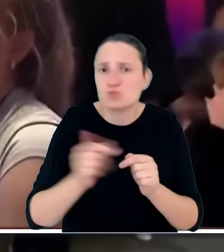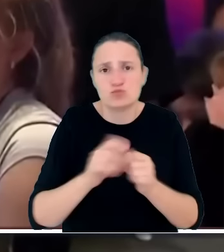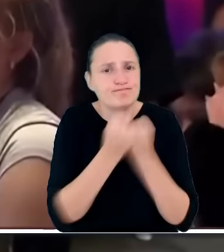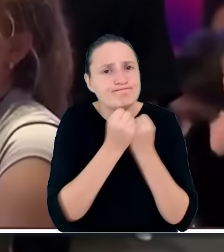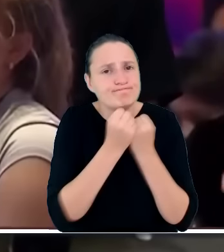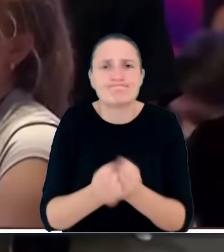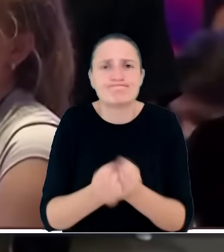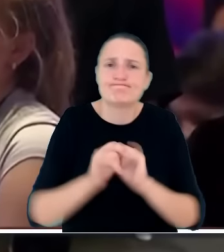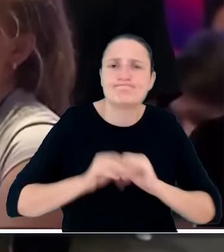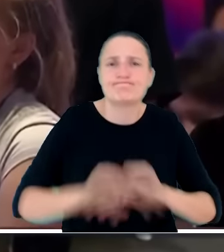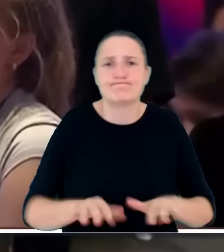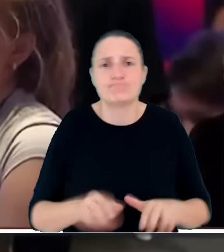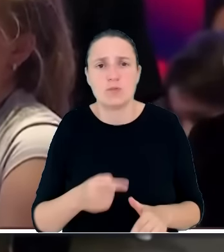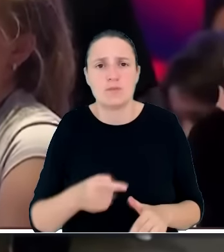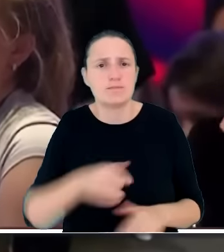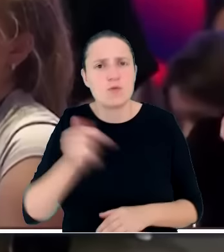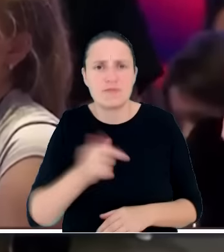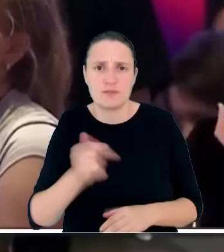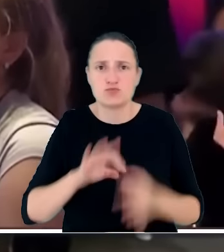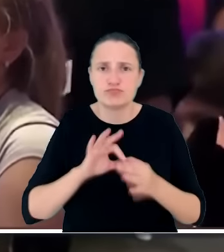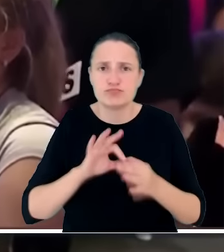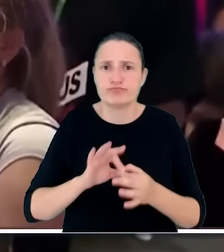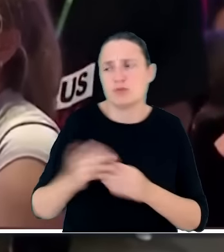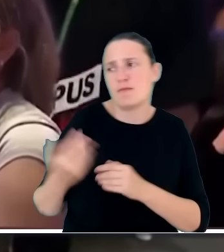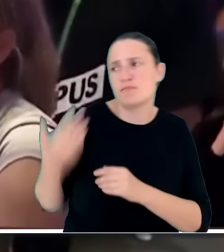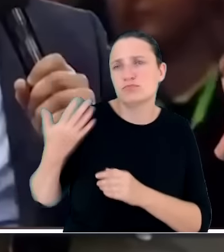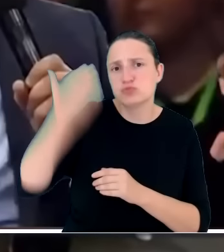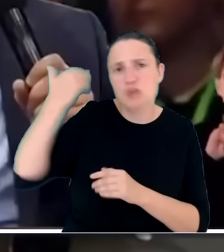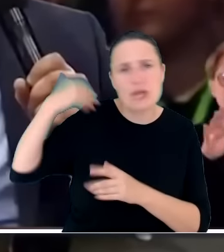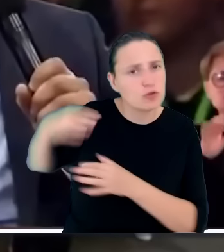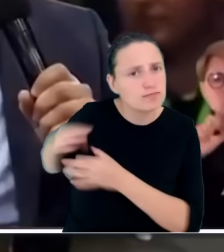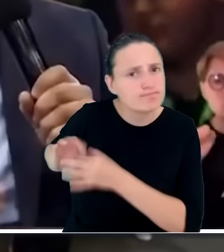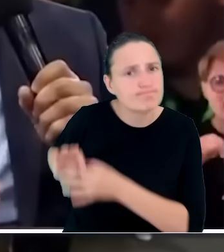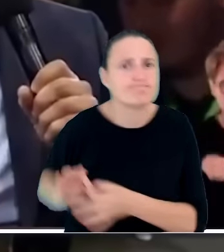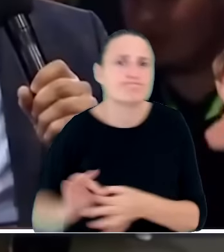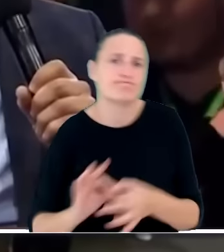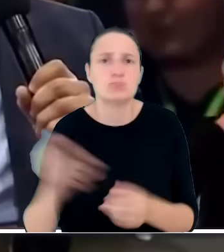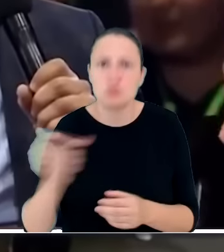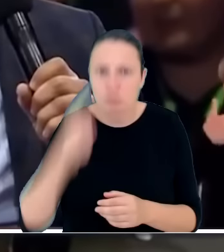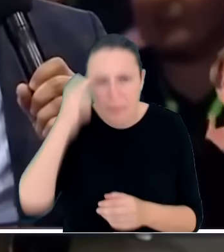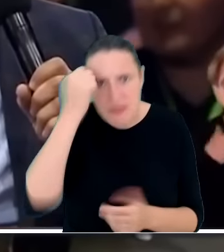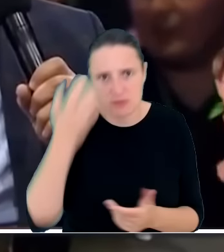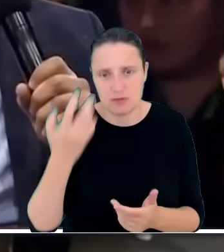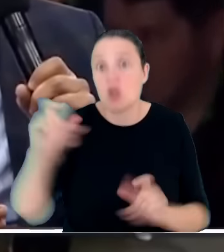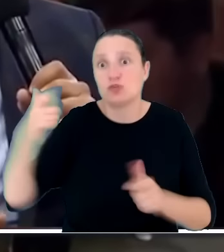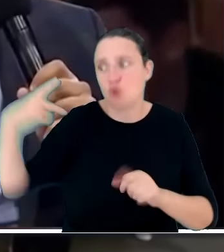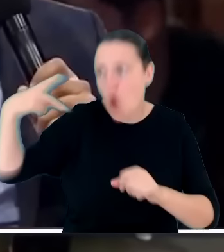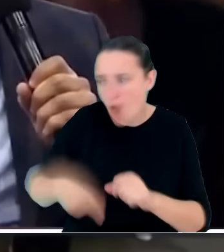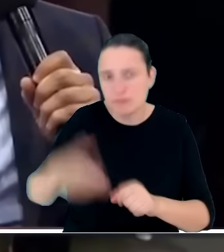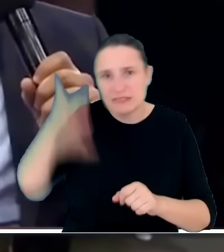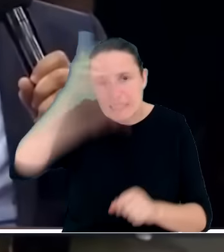będziemy mieli właściwych korzeni i budować tej polityki historycznej i będziemy zapominać o swojej przyszłości, i w żaden sposób nie będziemy